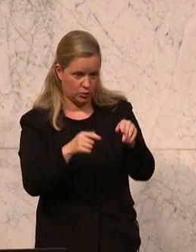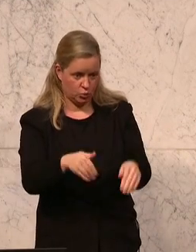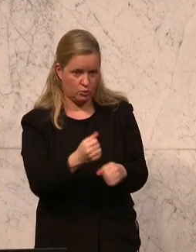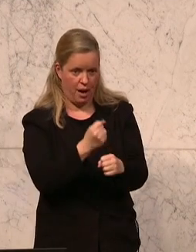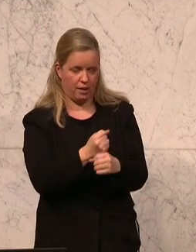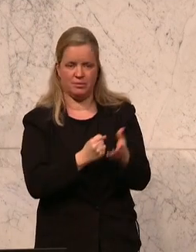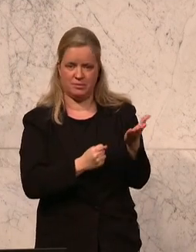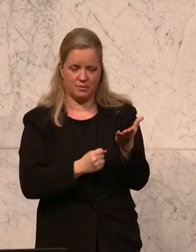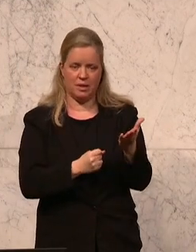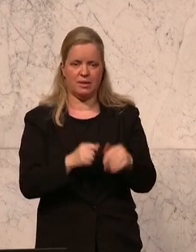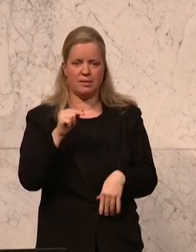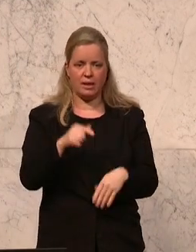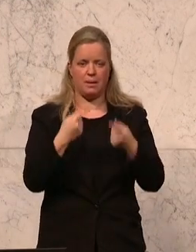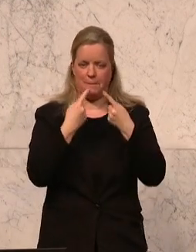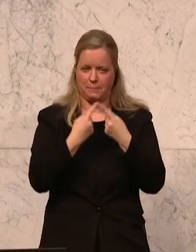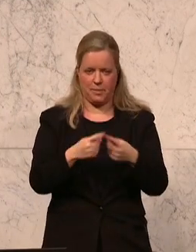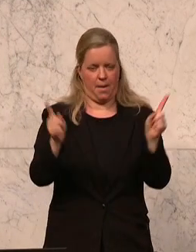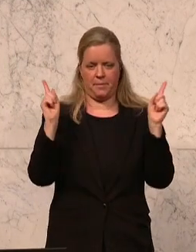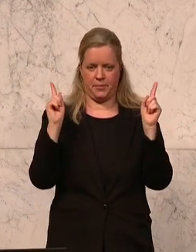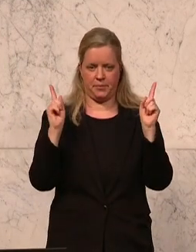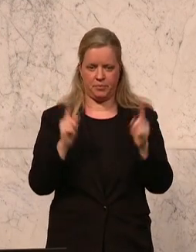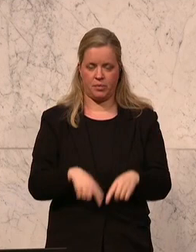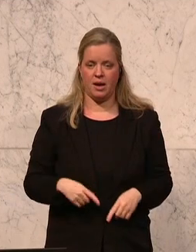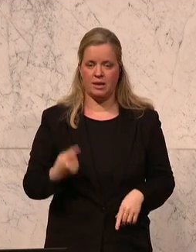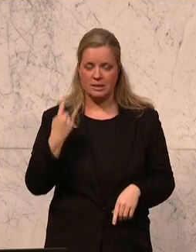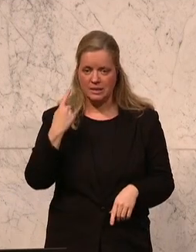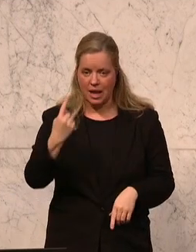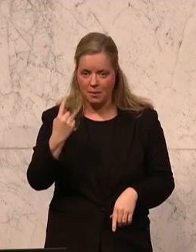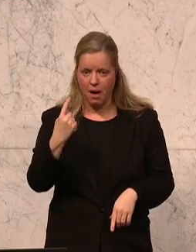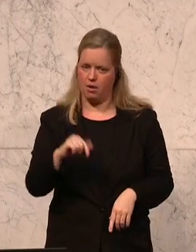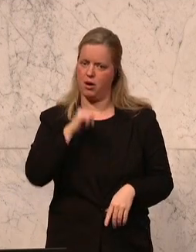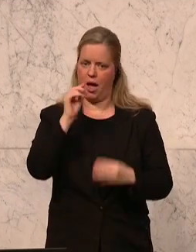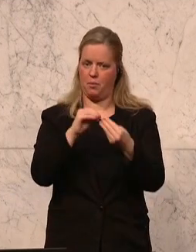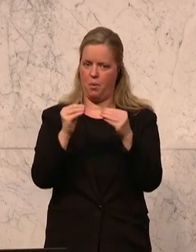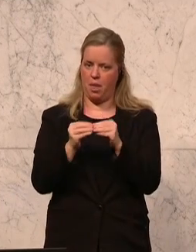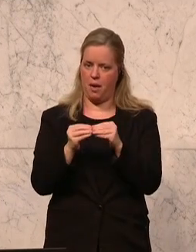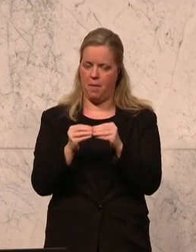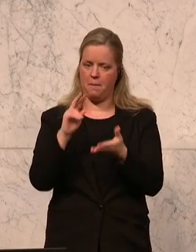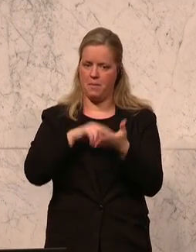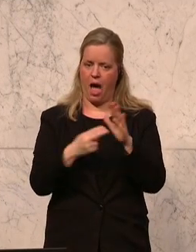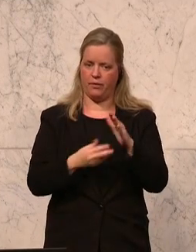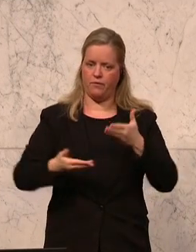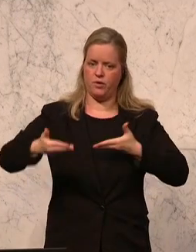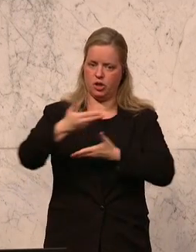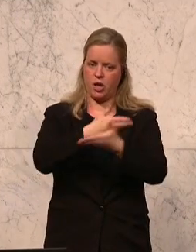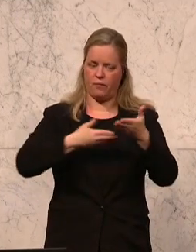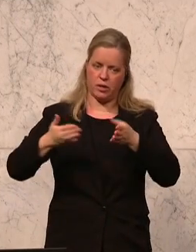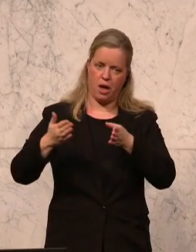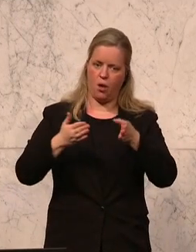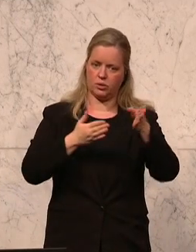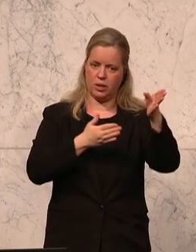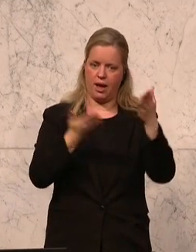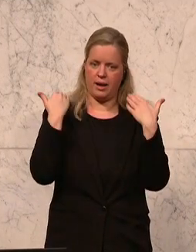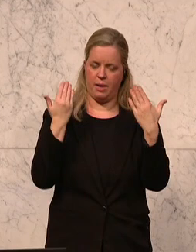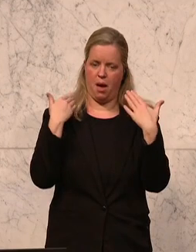ist was diametral anderes, womit Sie offensichtlich überhaupt kein Problem haben mit dieser planwirtschaftlichen Ausrichtung der